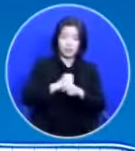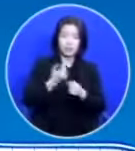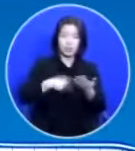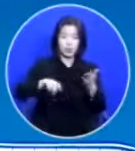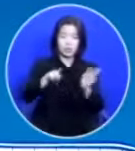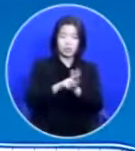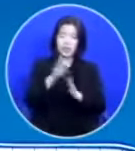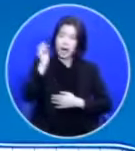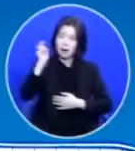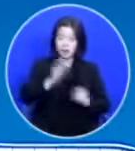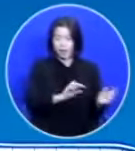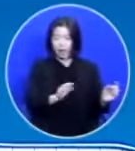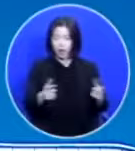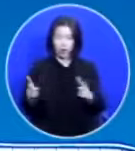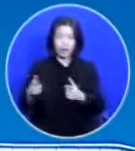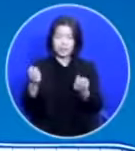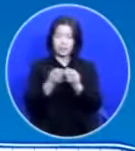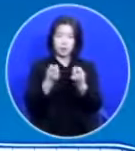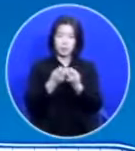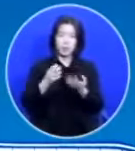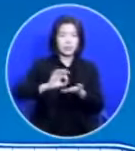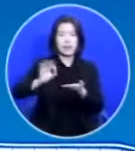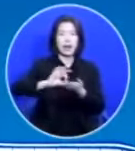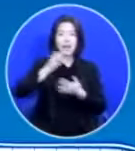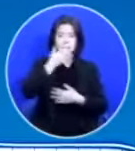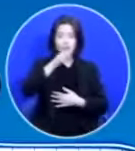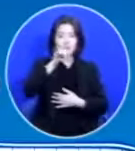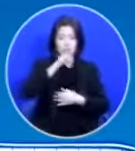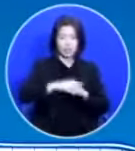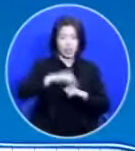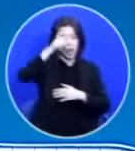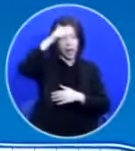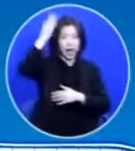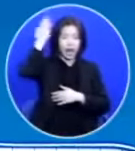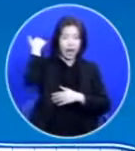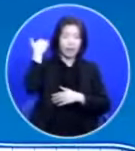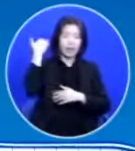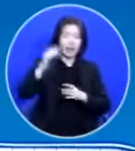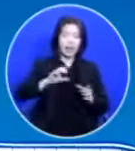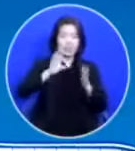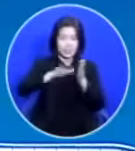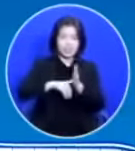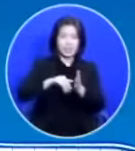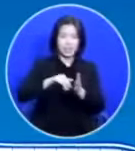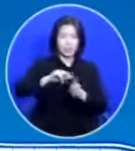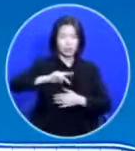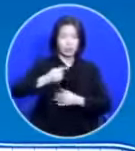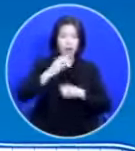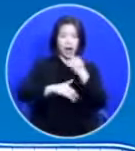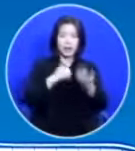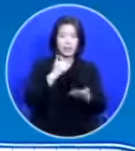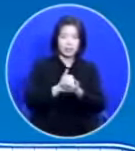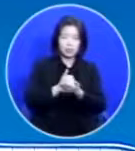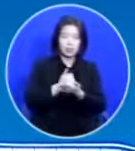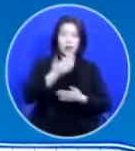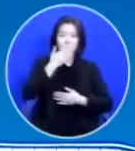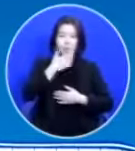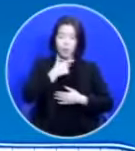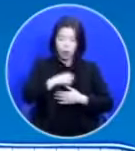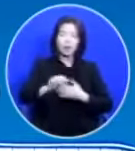여러 가지 방법을 쓰실 수 있었어요 구약시대도 하나님이 하려고만 하셨다면